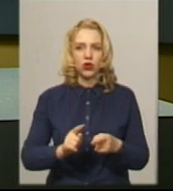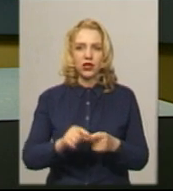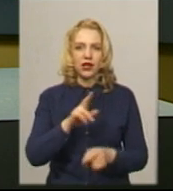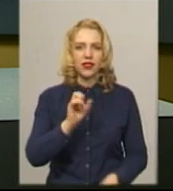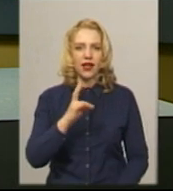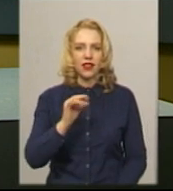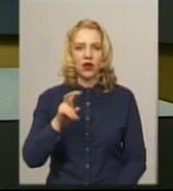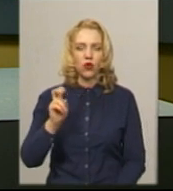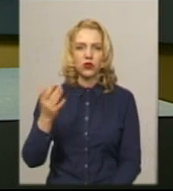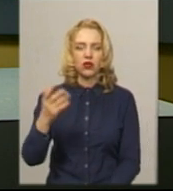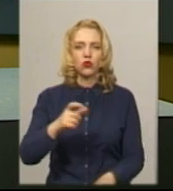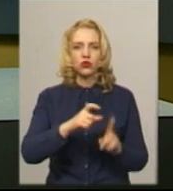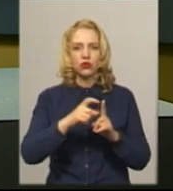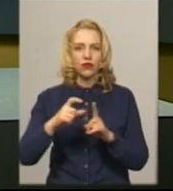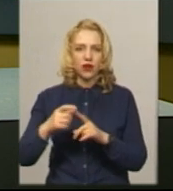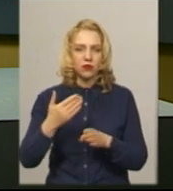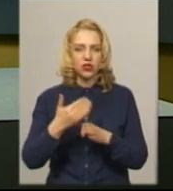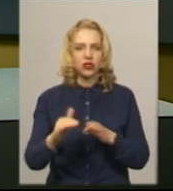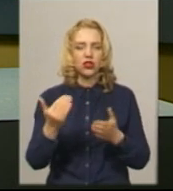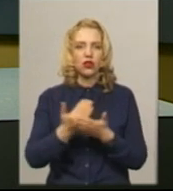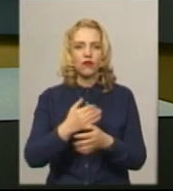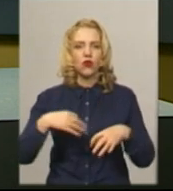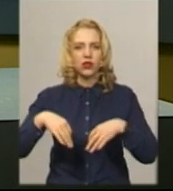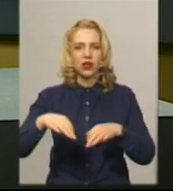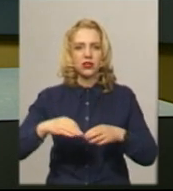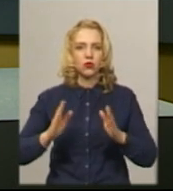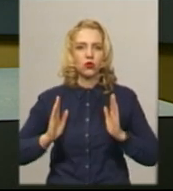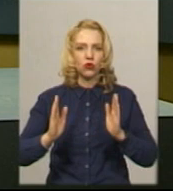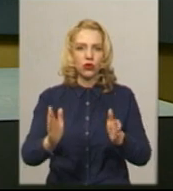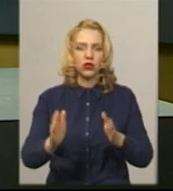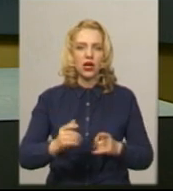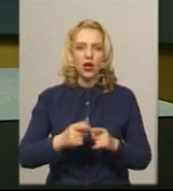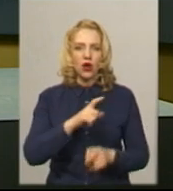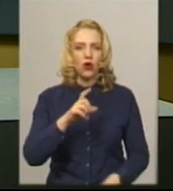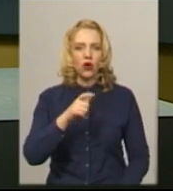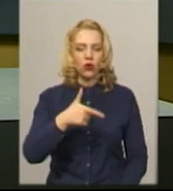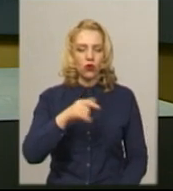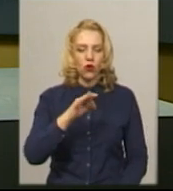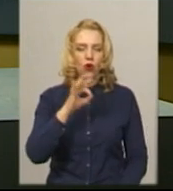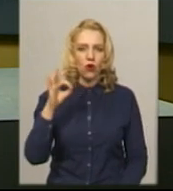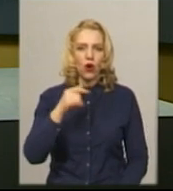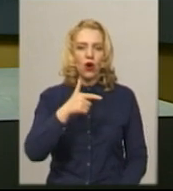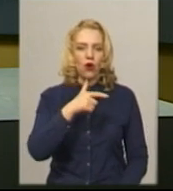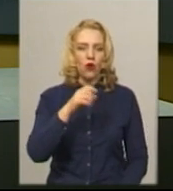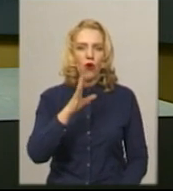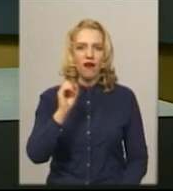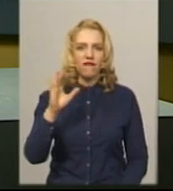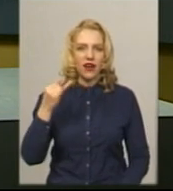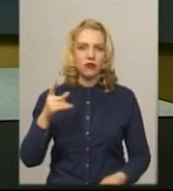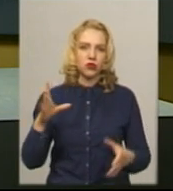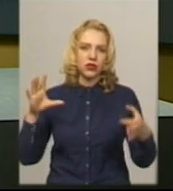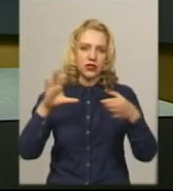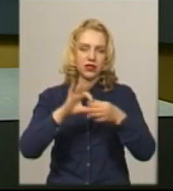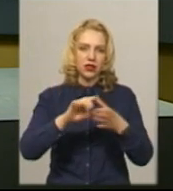Данилюк. За його словами, це частина нового транспортного коридору «Гоу Хайвей», який має з'єднати польське місто Гданськ та